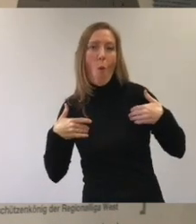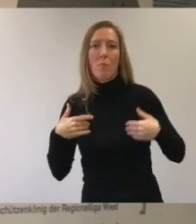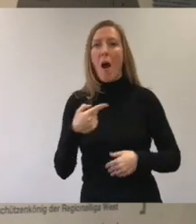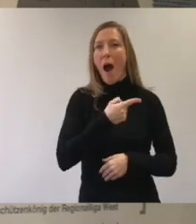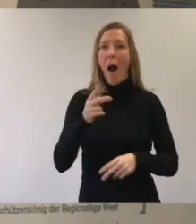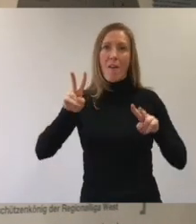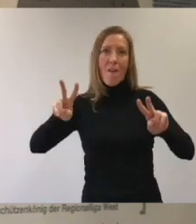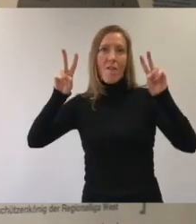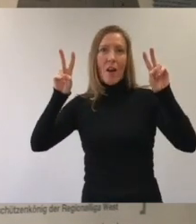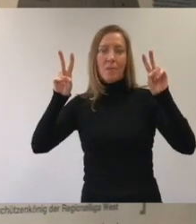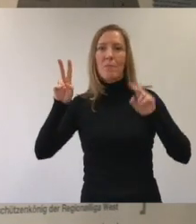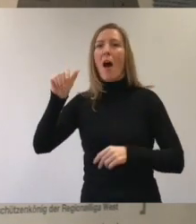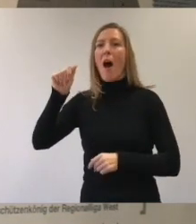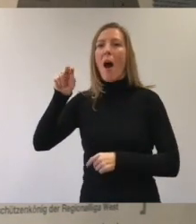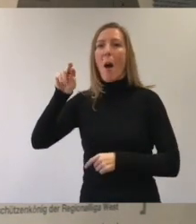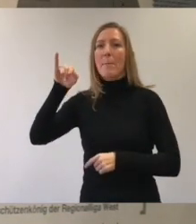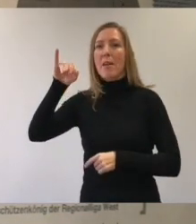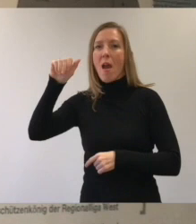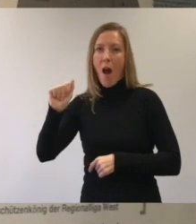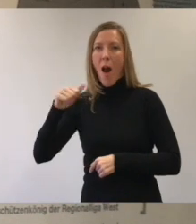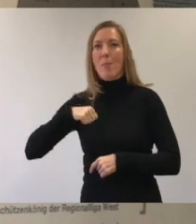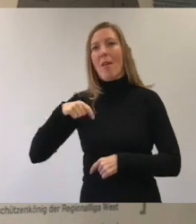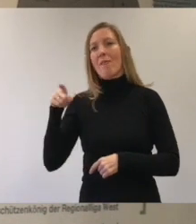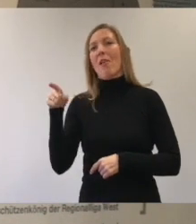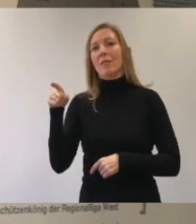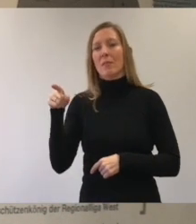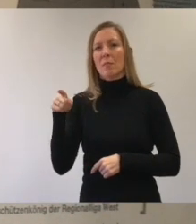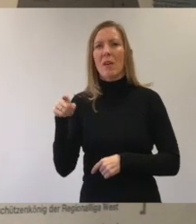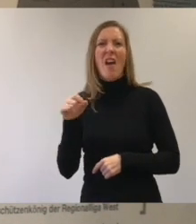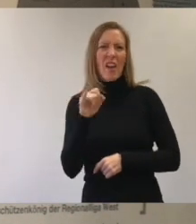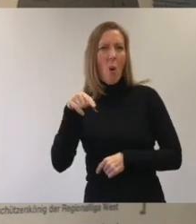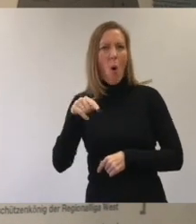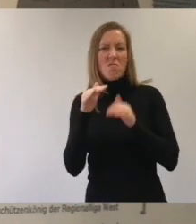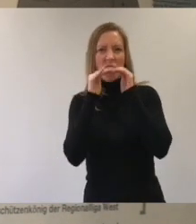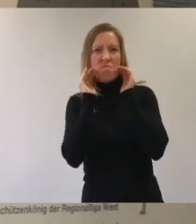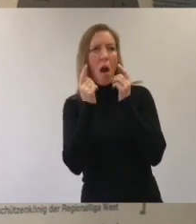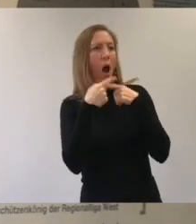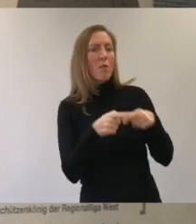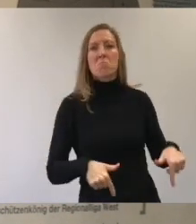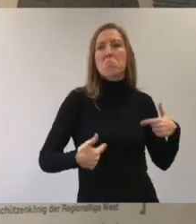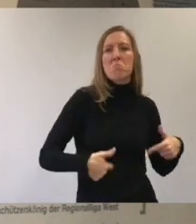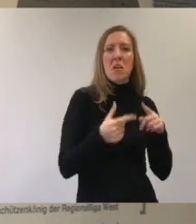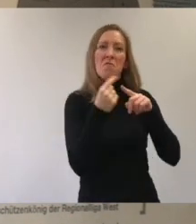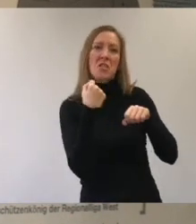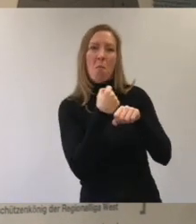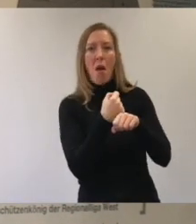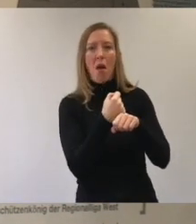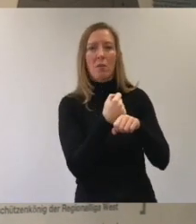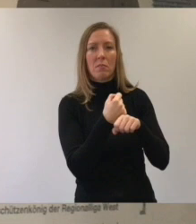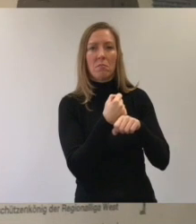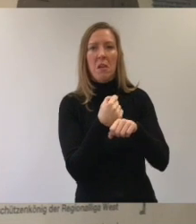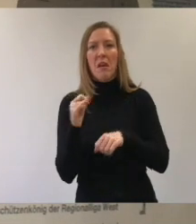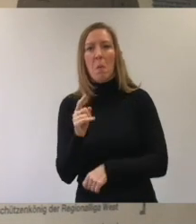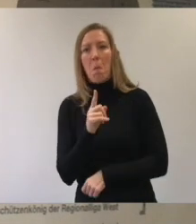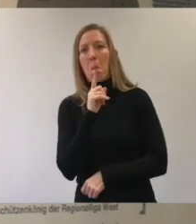Alle sind große Fans von Arminia Bielefeld. Ingo ist heute aber schlecht drauf. Die anderen lachen und machen Witze.